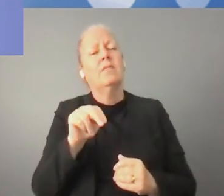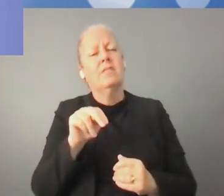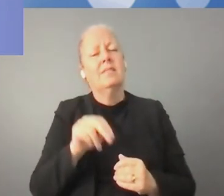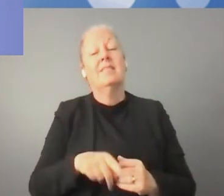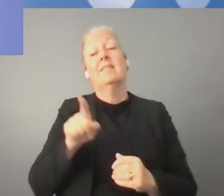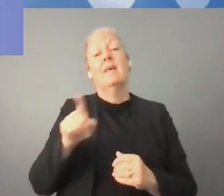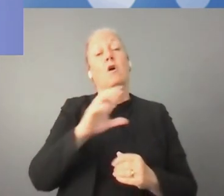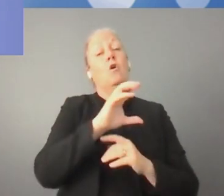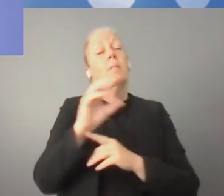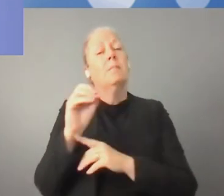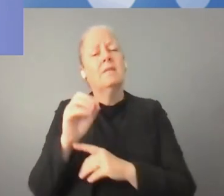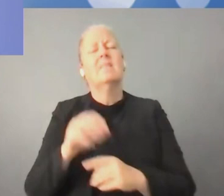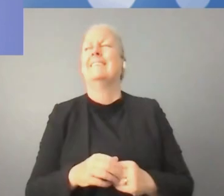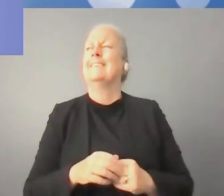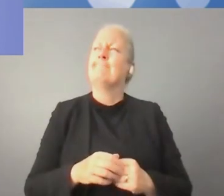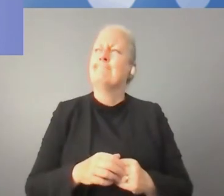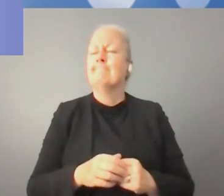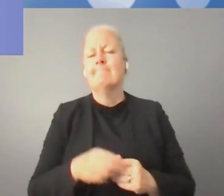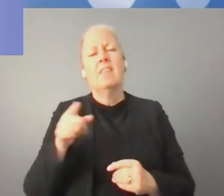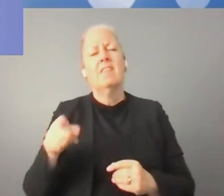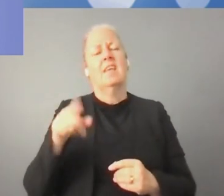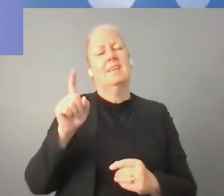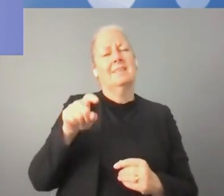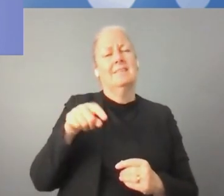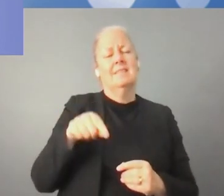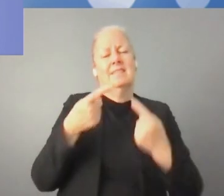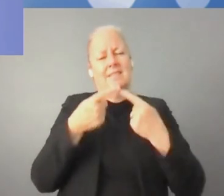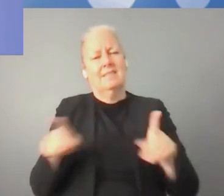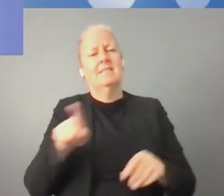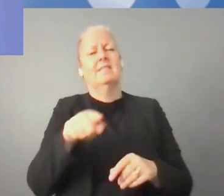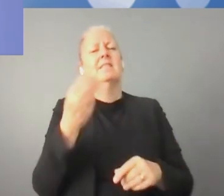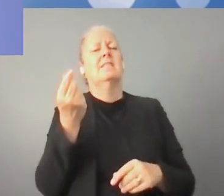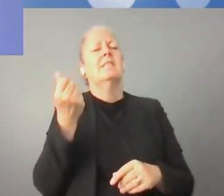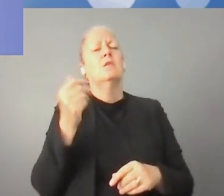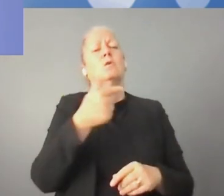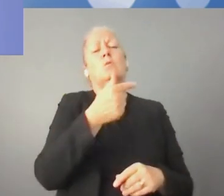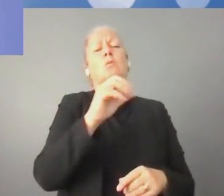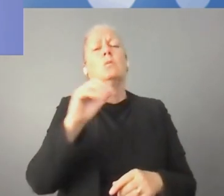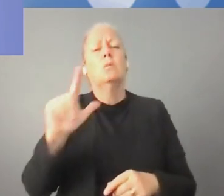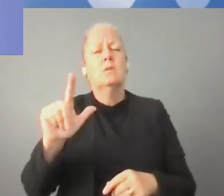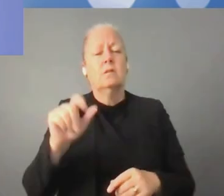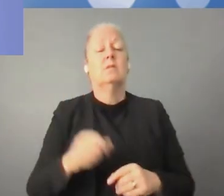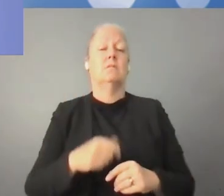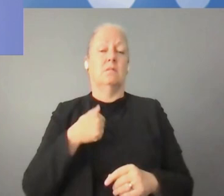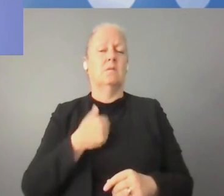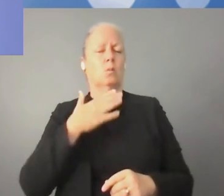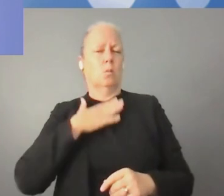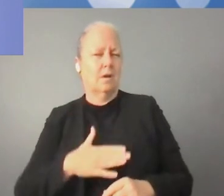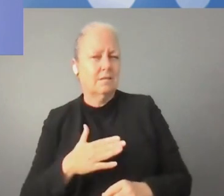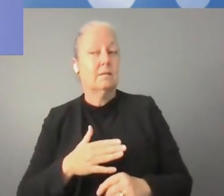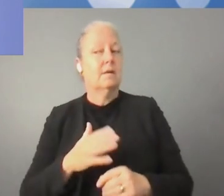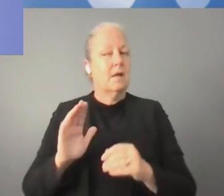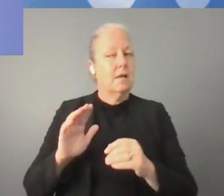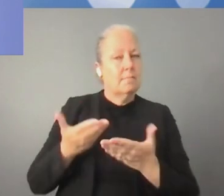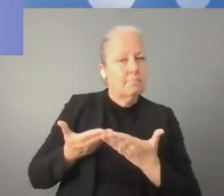جديداً. قد يكون مجال الأهم والذي